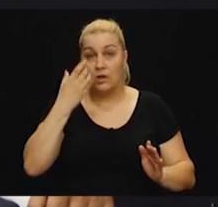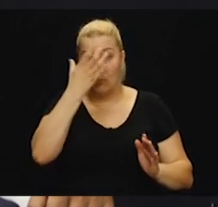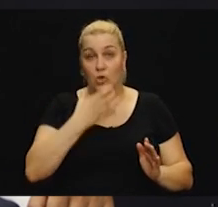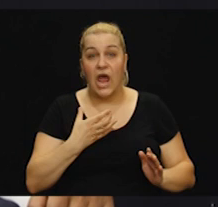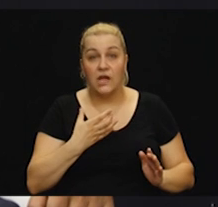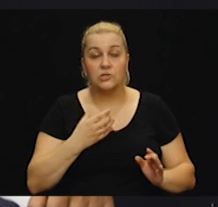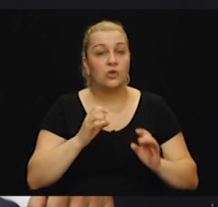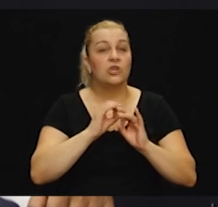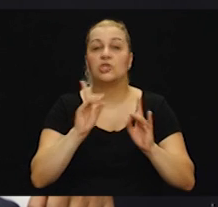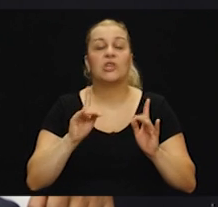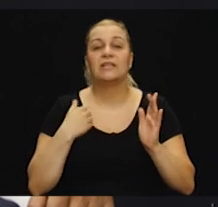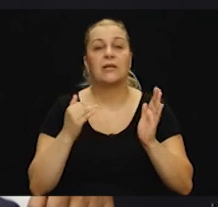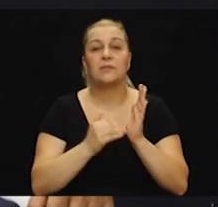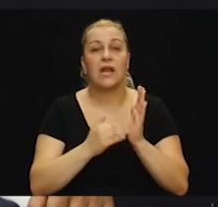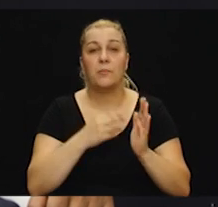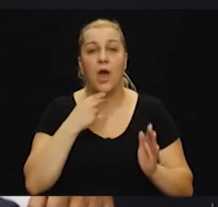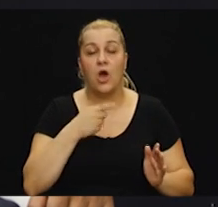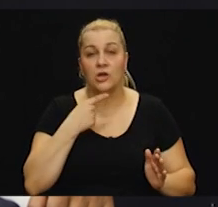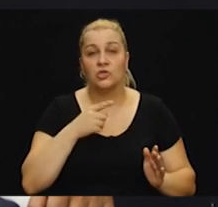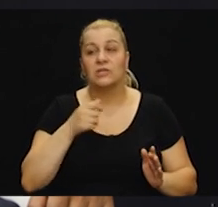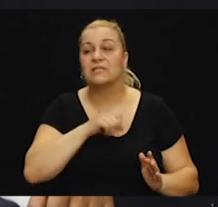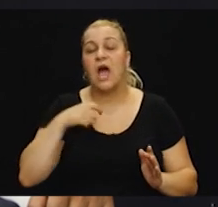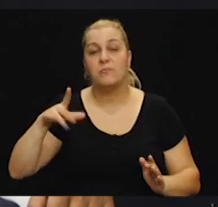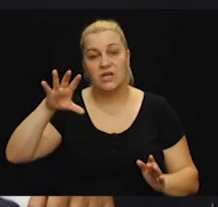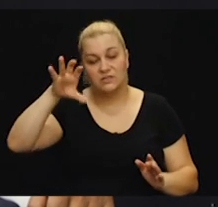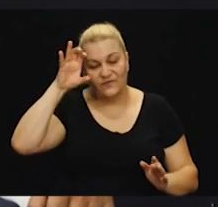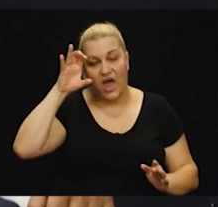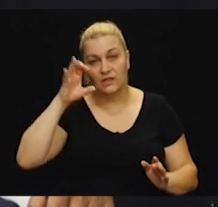ništa. To je nešto bilo. Sama je shvatila, nažalost. Da.